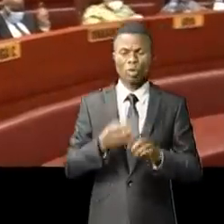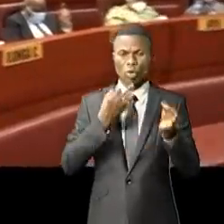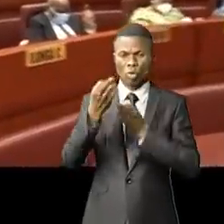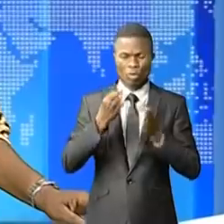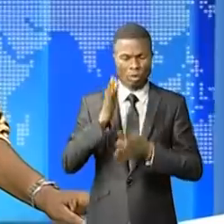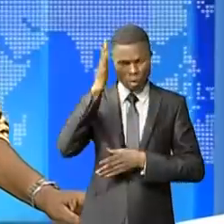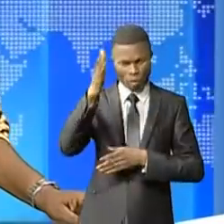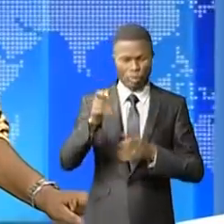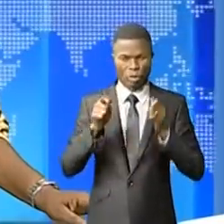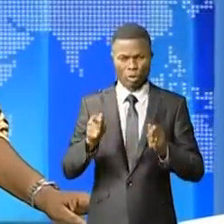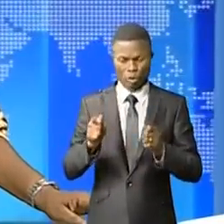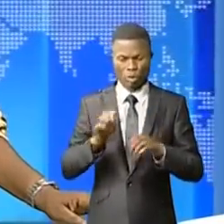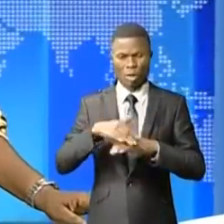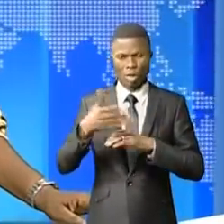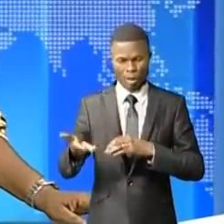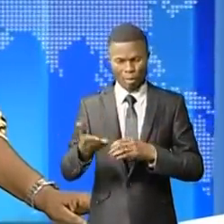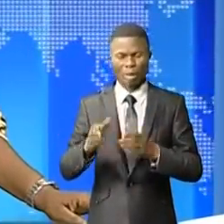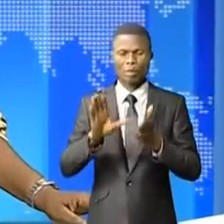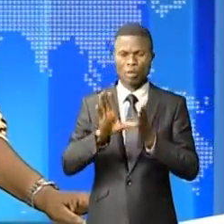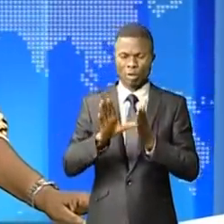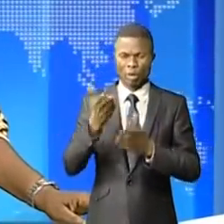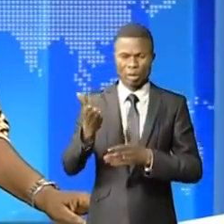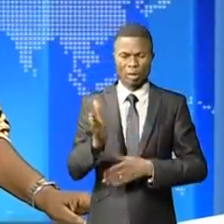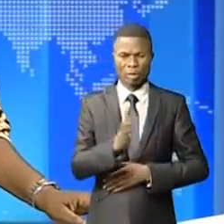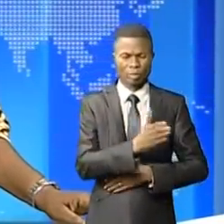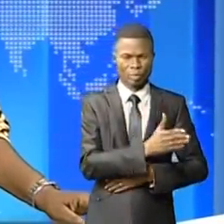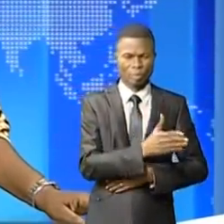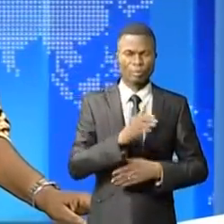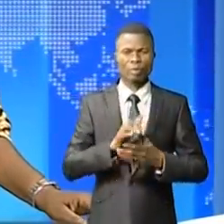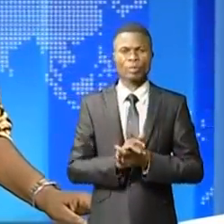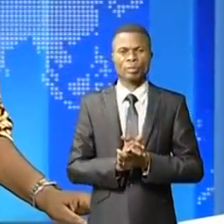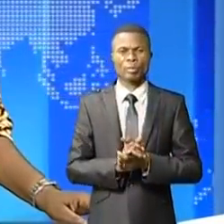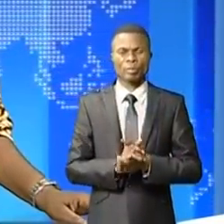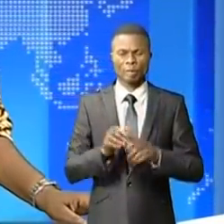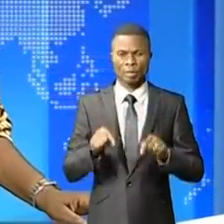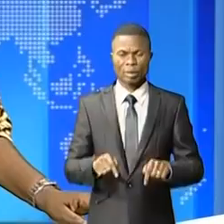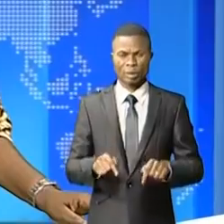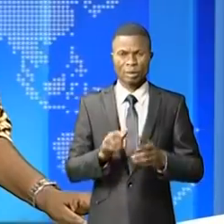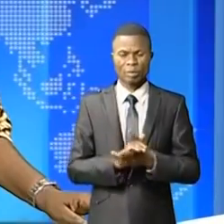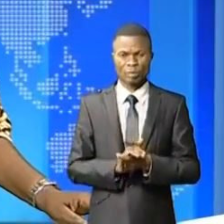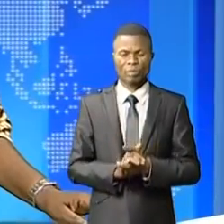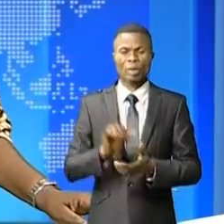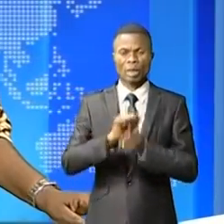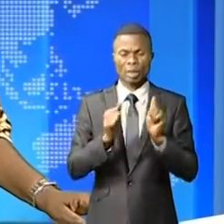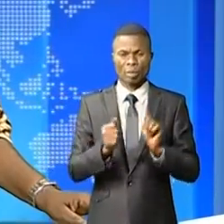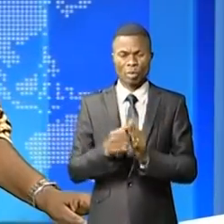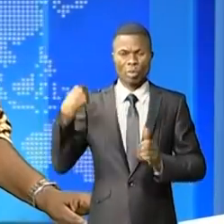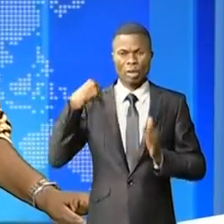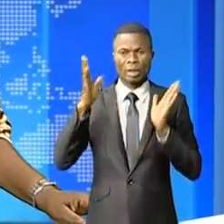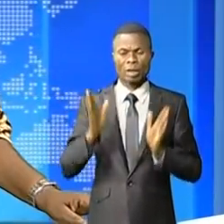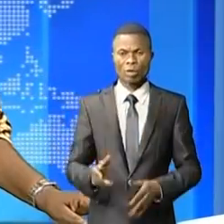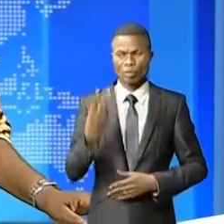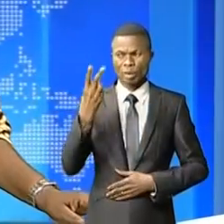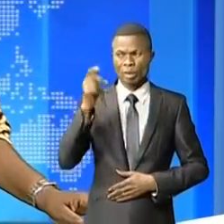reviendrons avec images et détails dans nos prochaines éditions. L'état de siège dans l'est